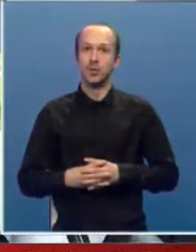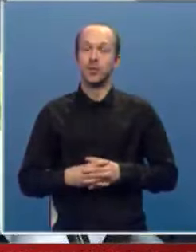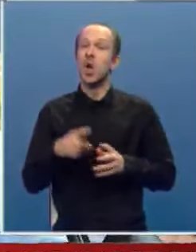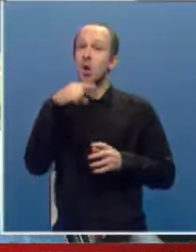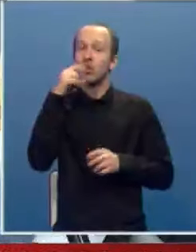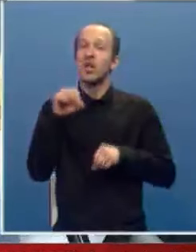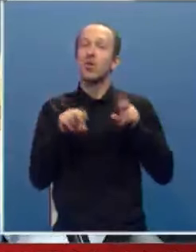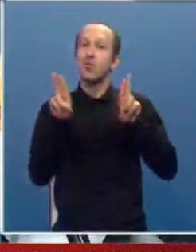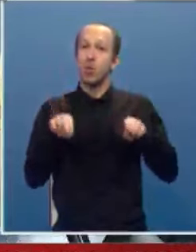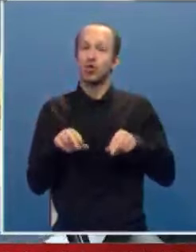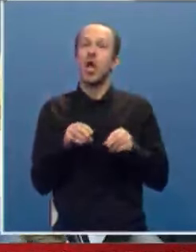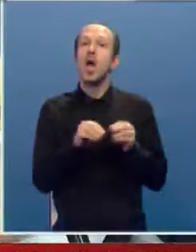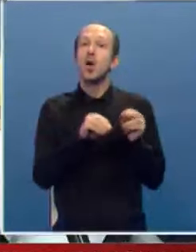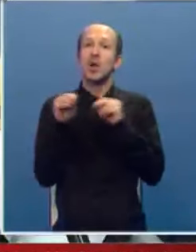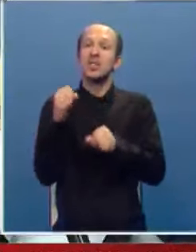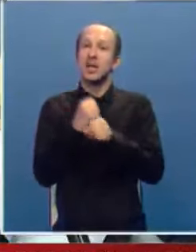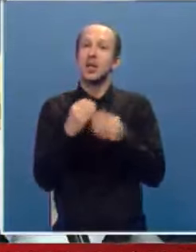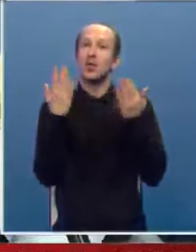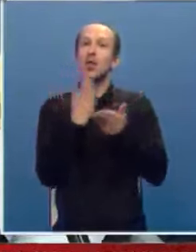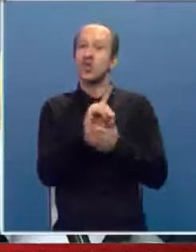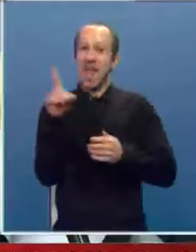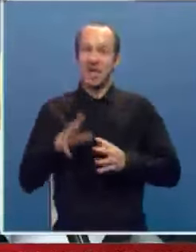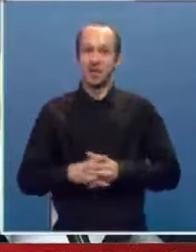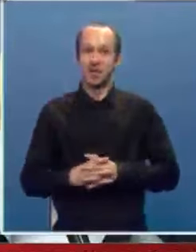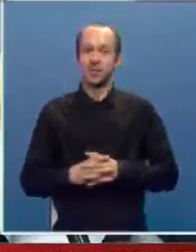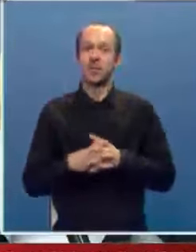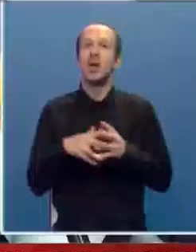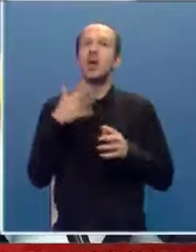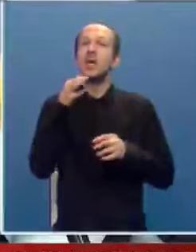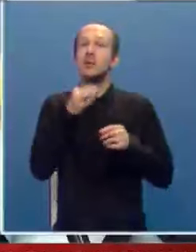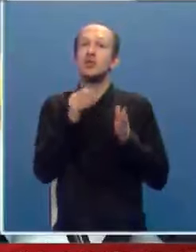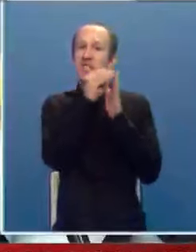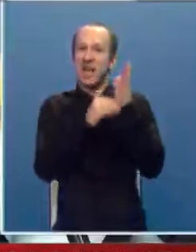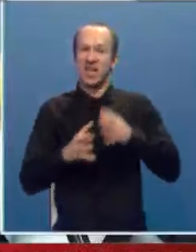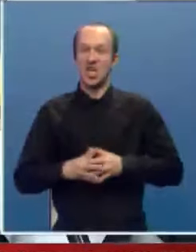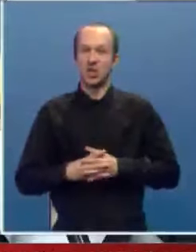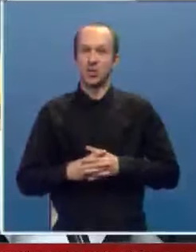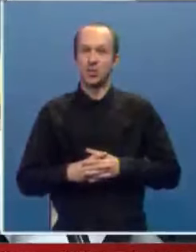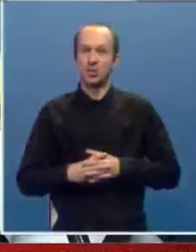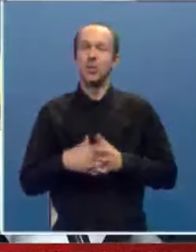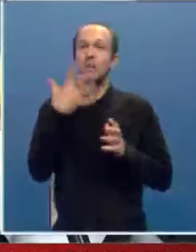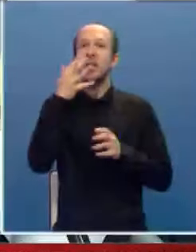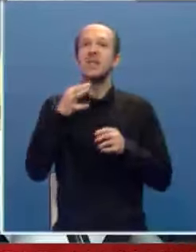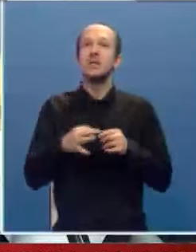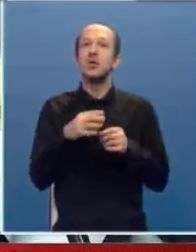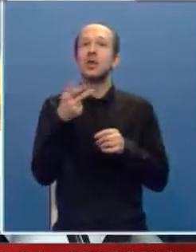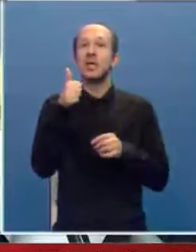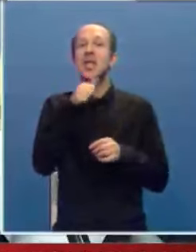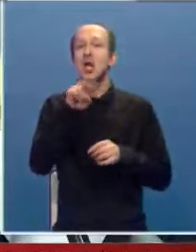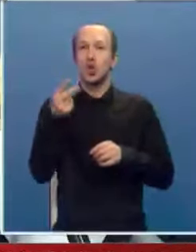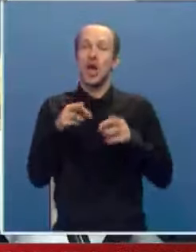Govoriti kako je moguće realokacije vršiti koliko god, ne. 5% između stavki, 5% između jedne i druge.